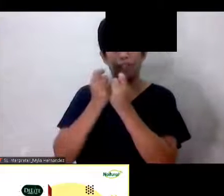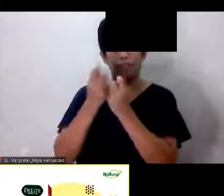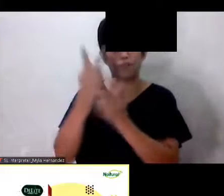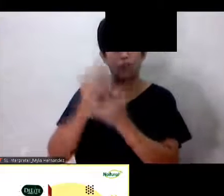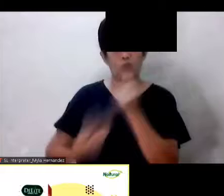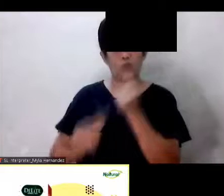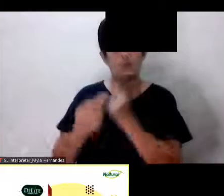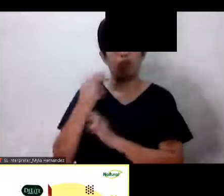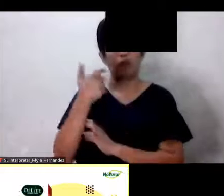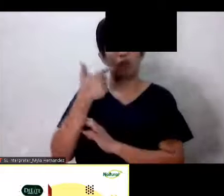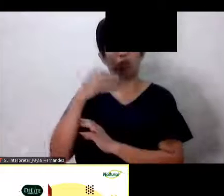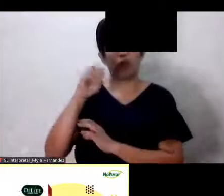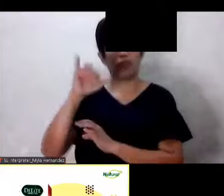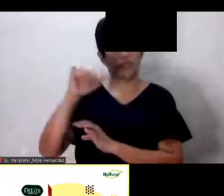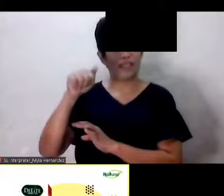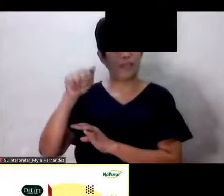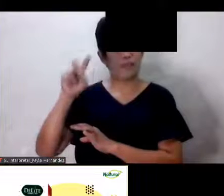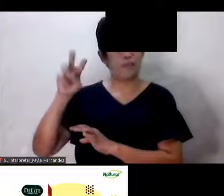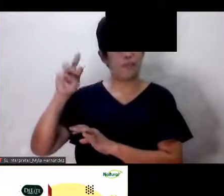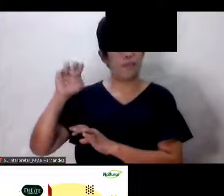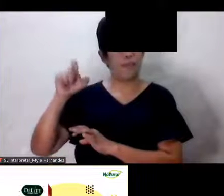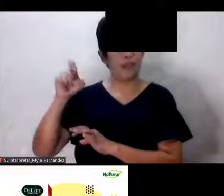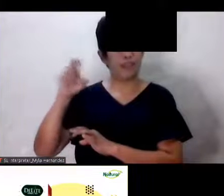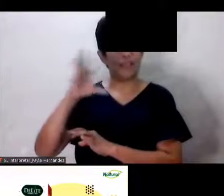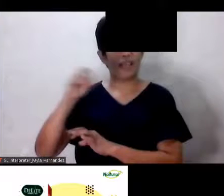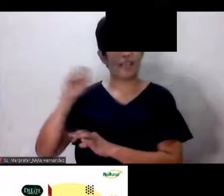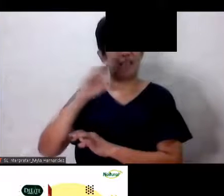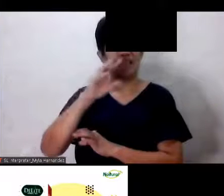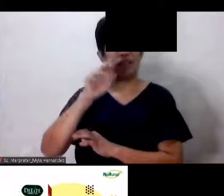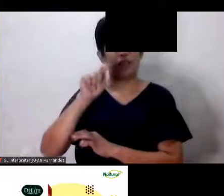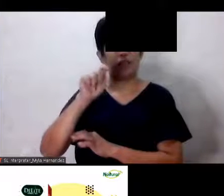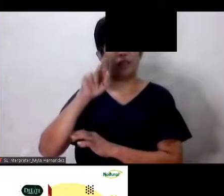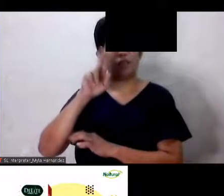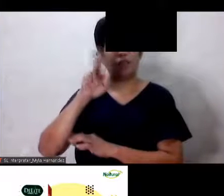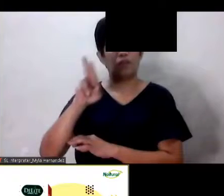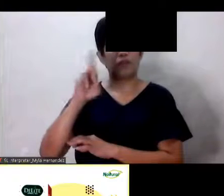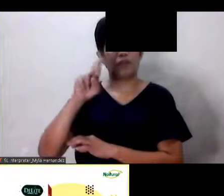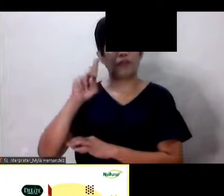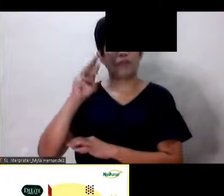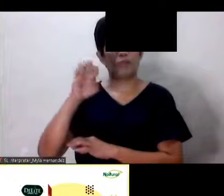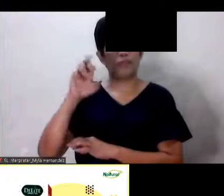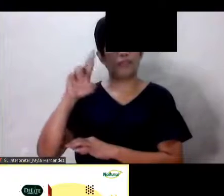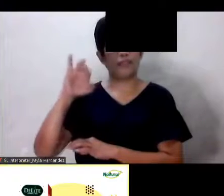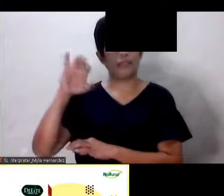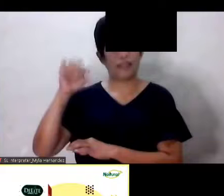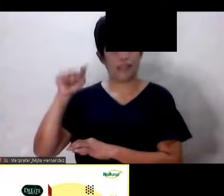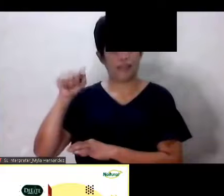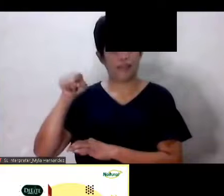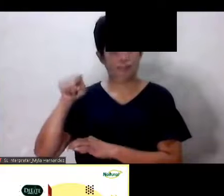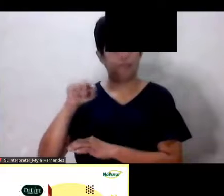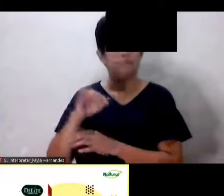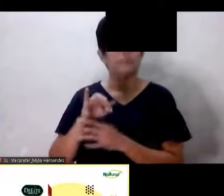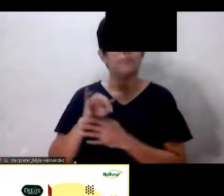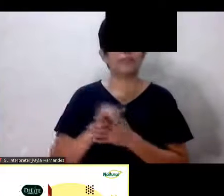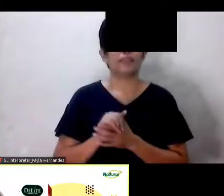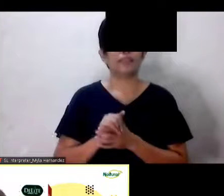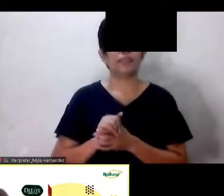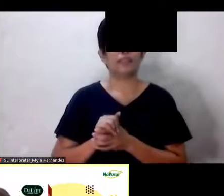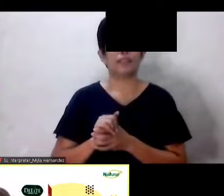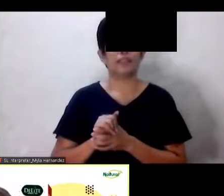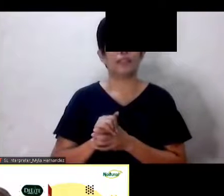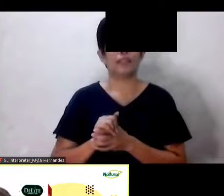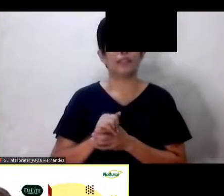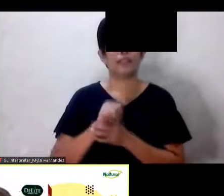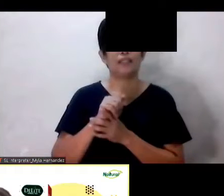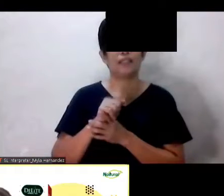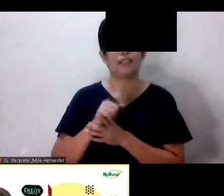inum Yes Sabay daw Inumin ang Ampalaya Plus Ah Sorry, ano tanong yung